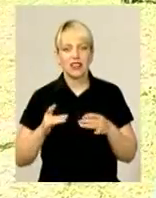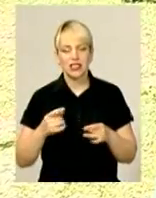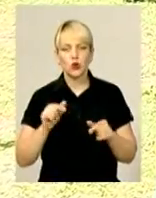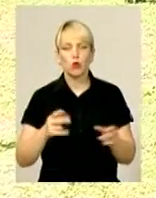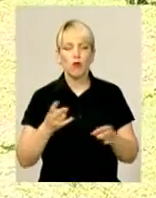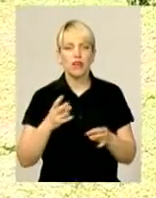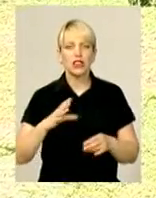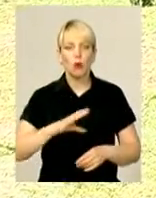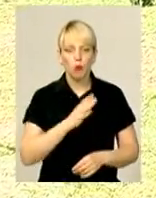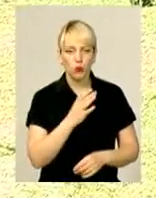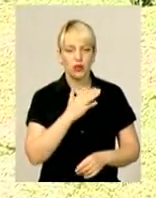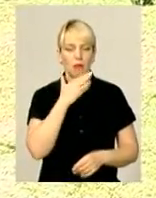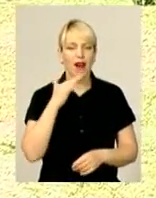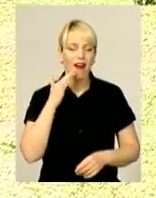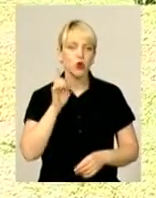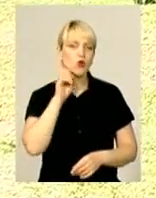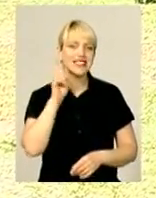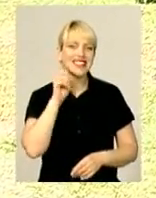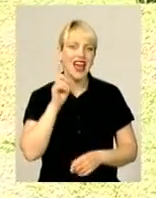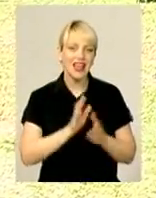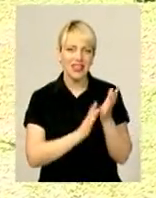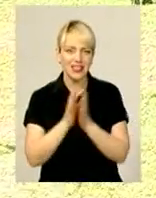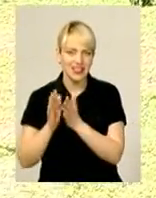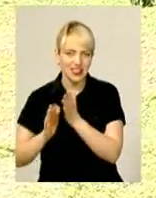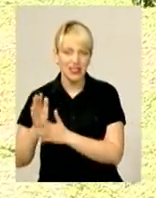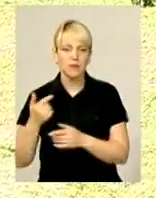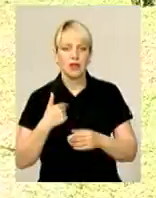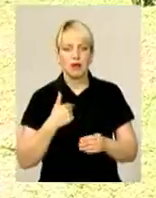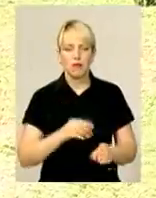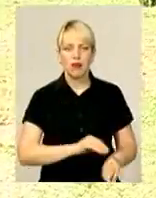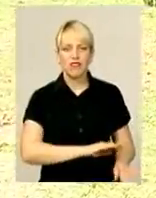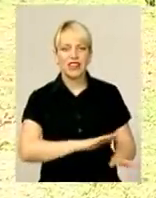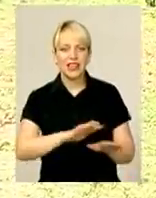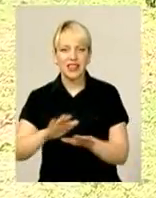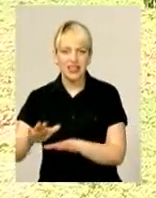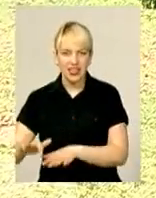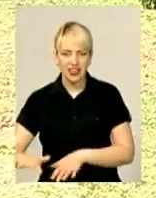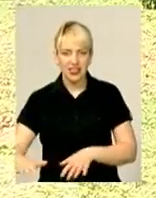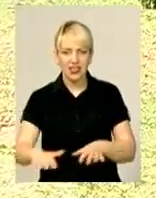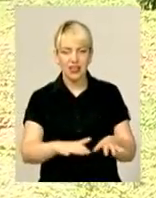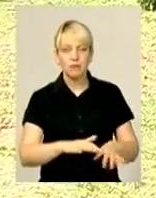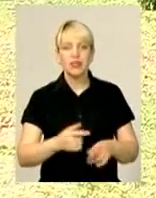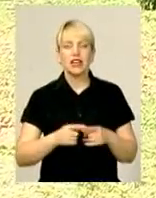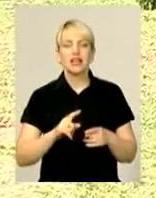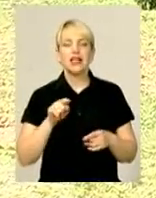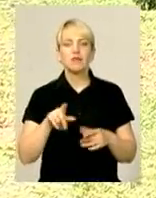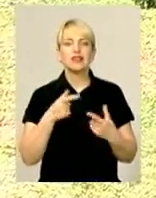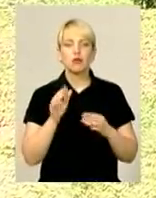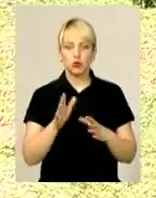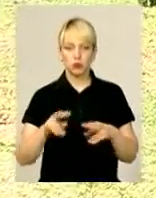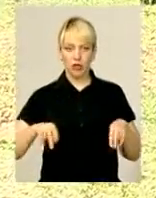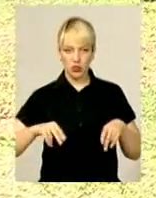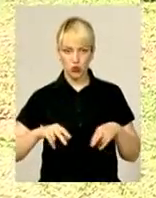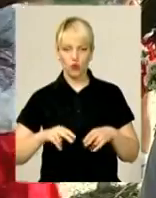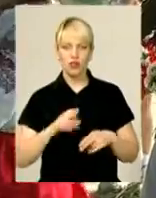повинно бути багато зелені. Ми вкрили там, де ми будемо танцювати,